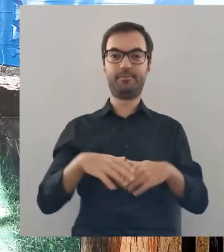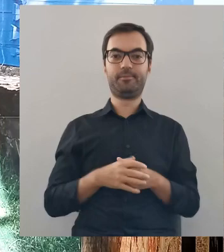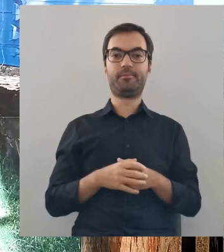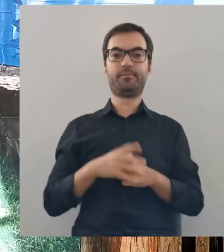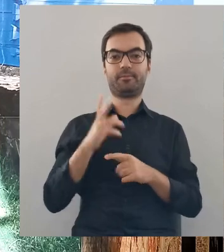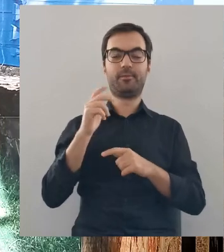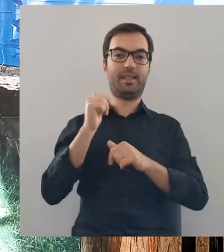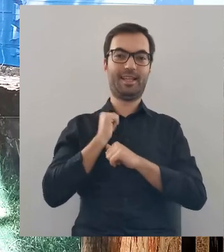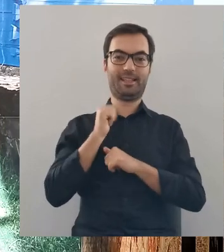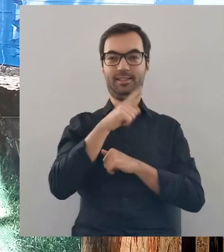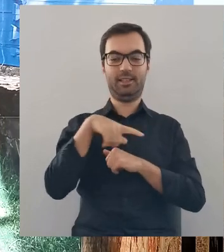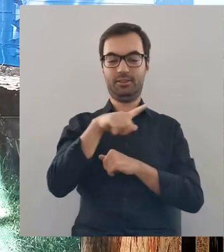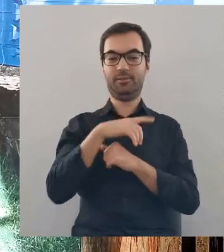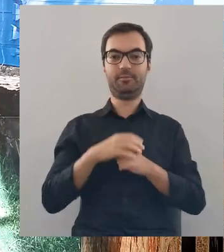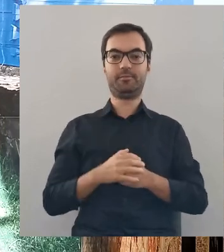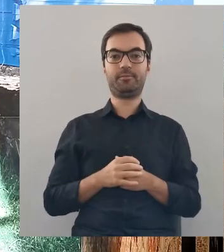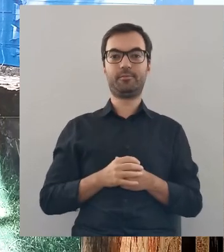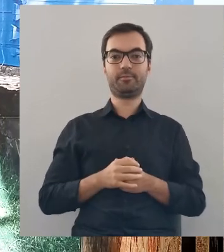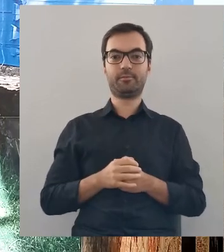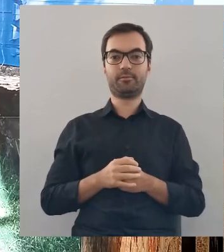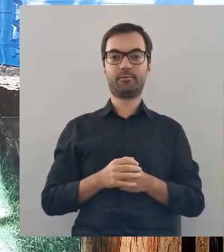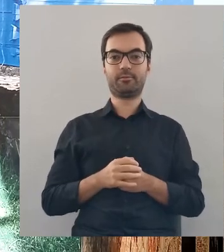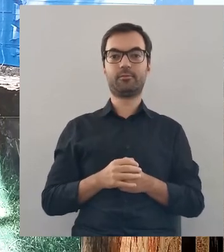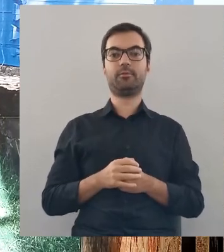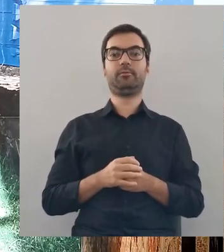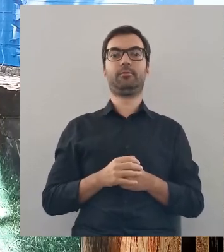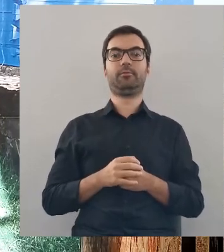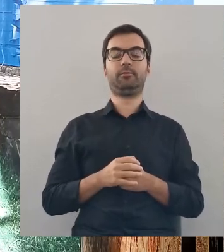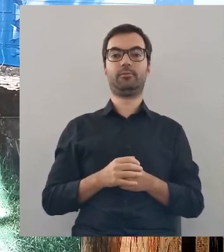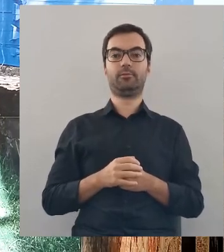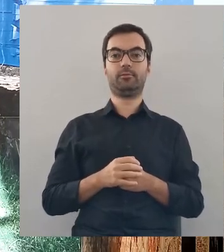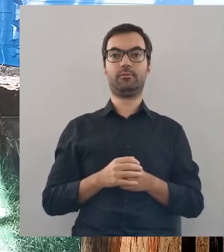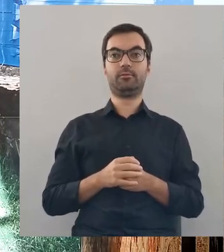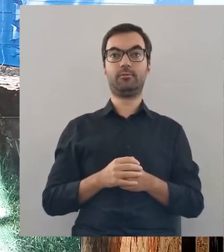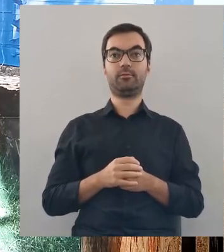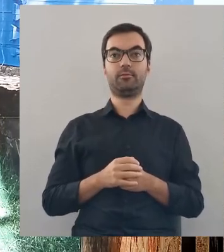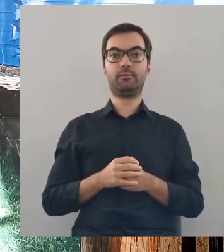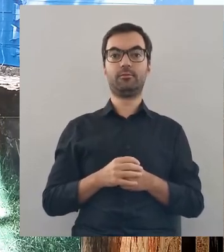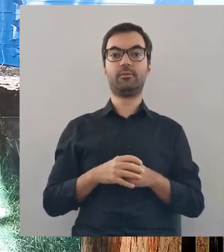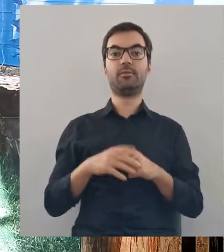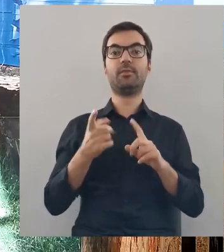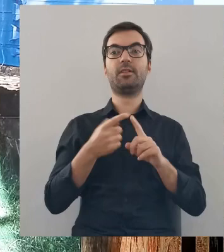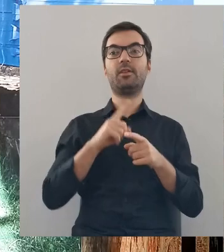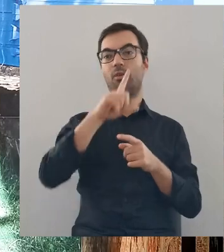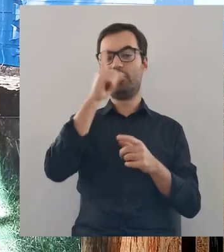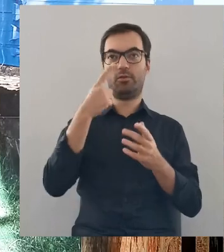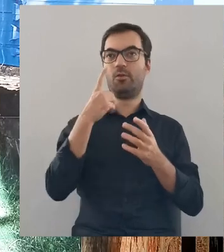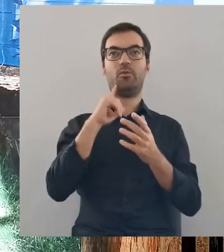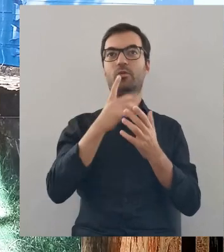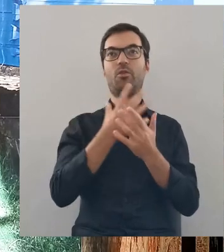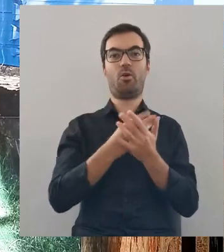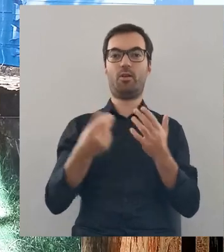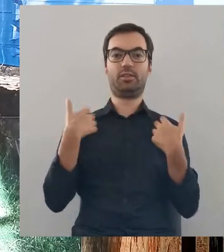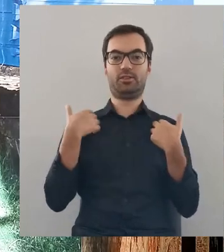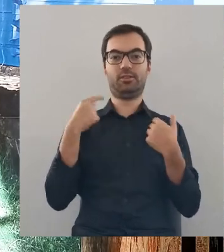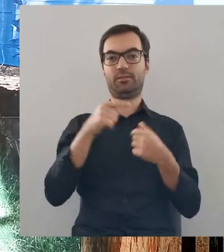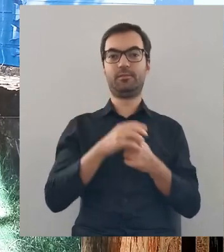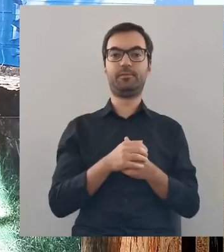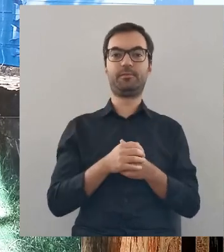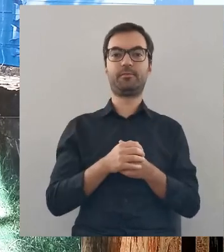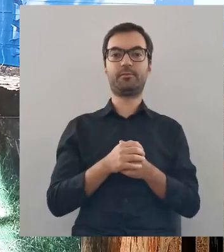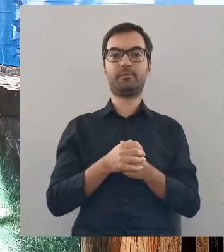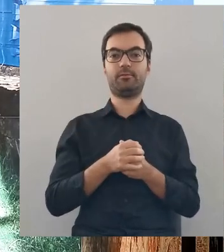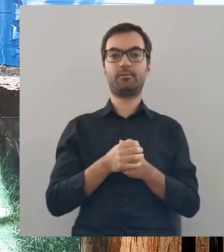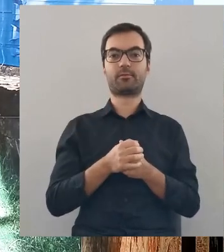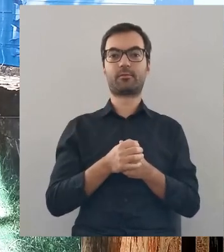i hulanki rycerskie i zanim przestało się ludziom w ogóle opłacać tam